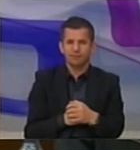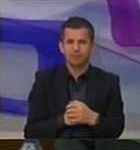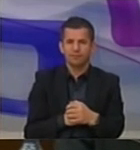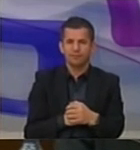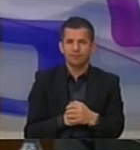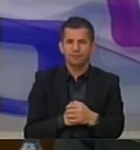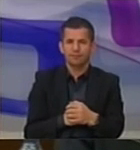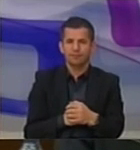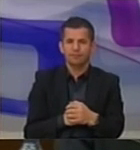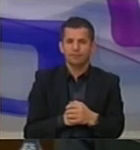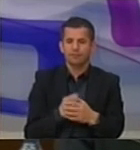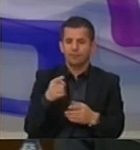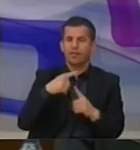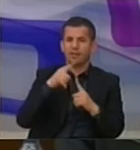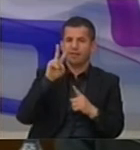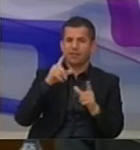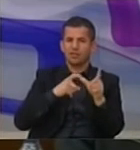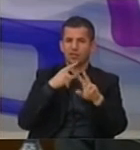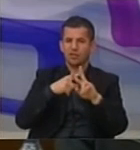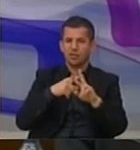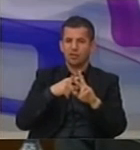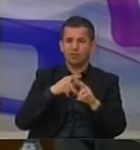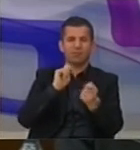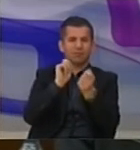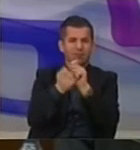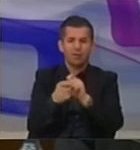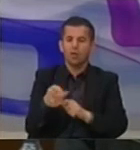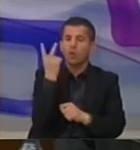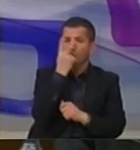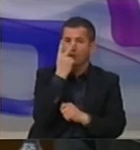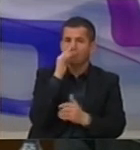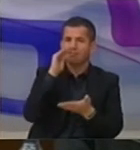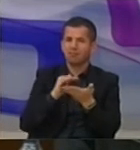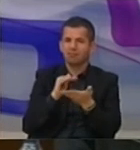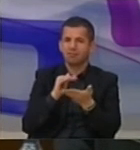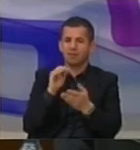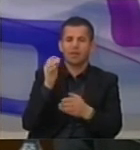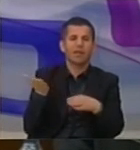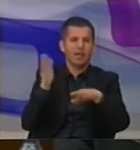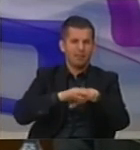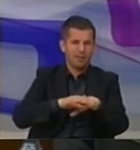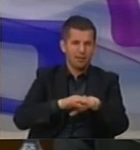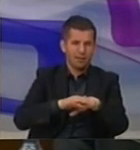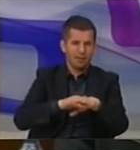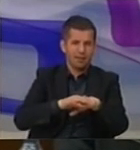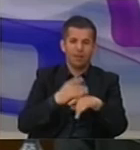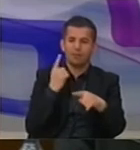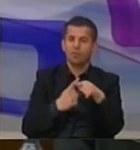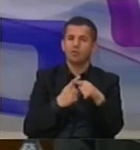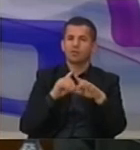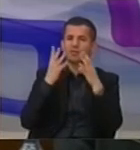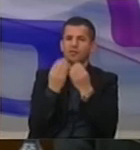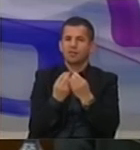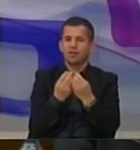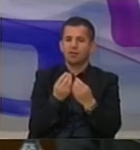Për shkallzimit të vëshes, kjo dhët e nënkuptante ullet e normes të të vëshes për produktut bazike